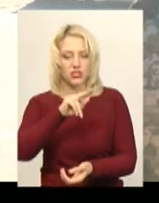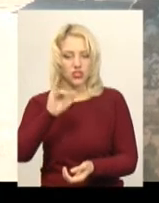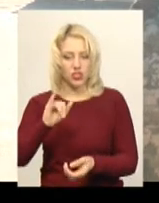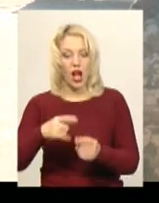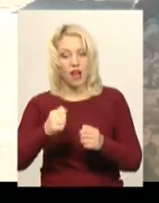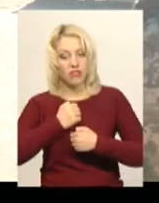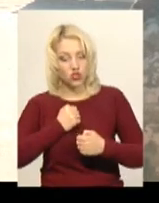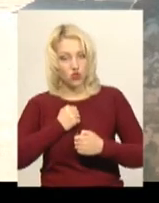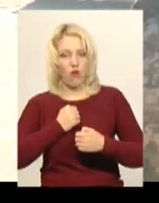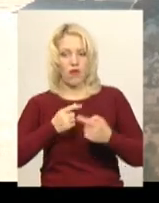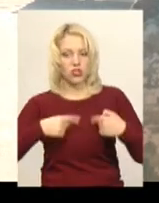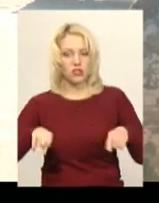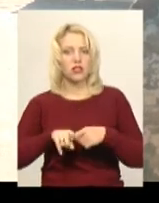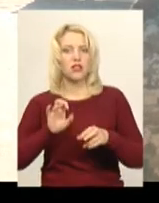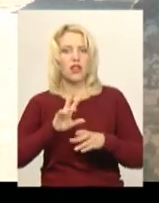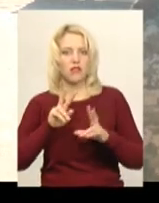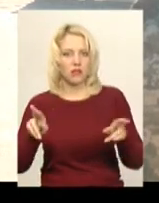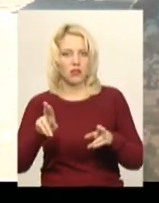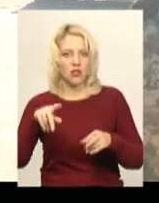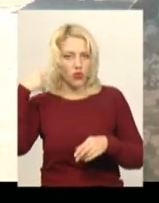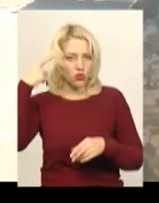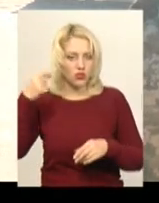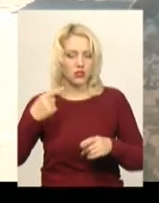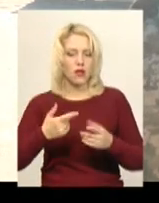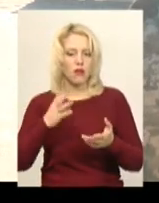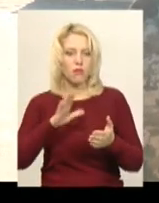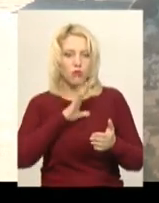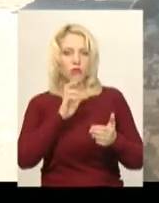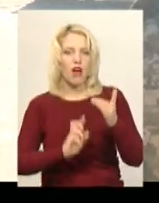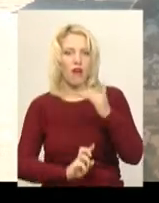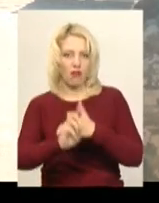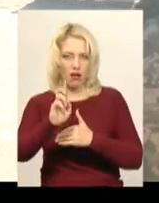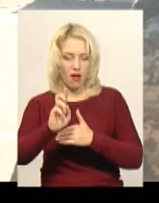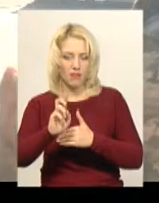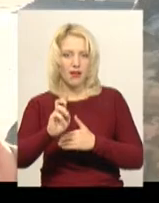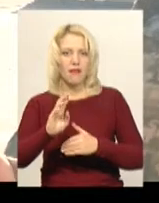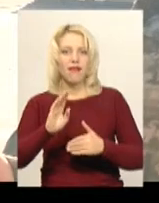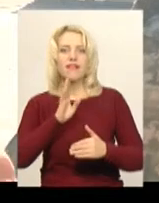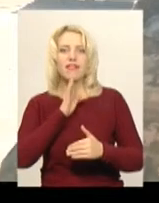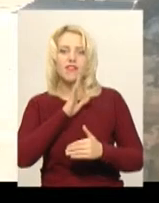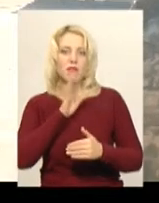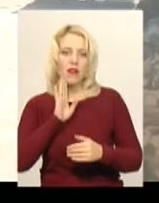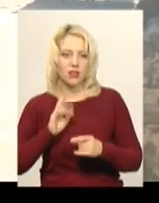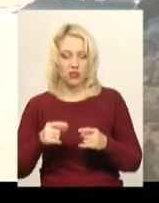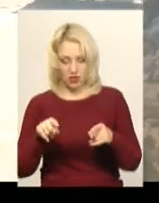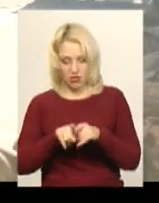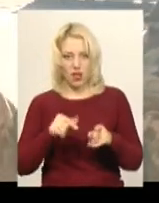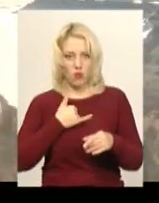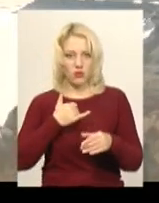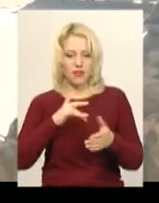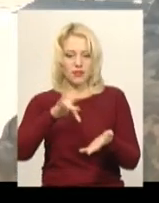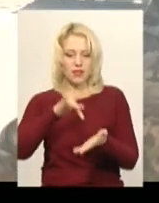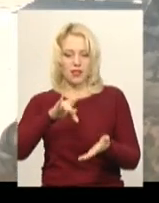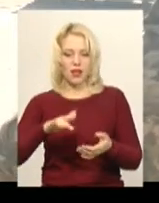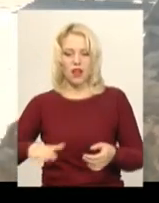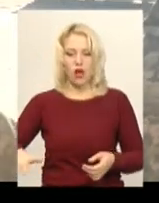формування того січі, знаходиться храм Божої Благородиці Діві Марії. І так само в нас, поряд є плац, центральна площа, поряд